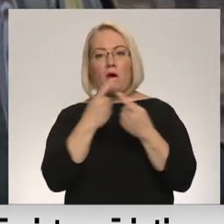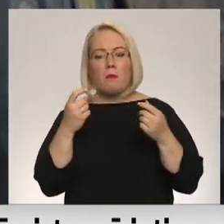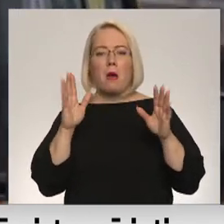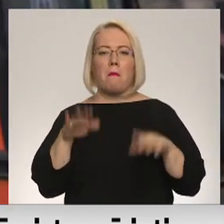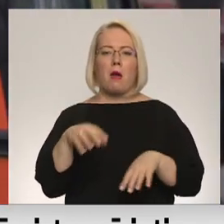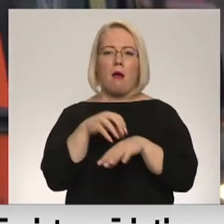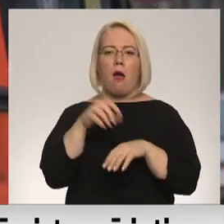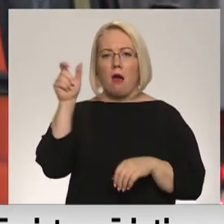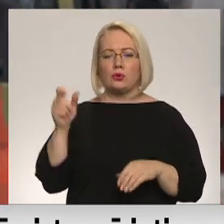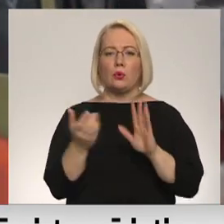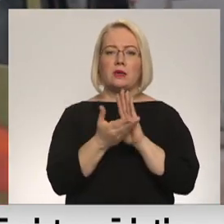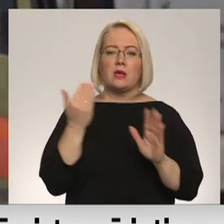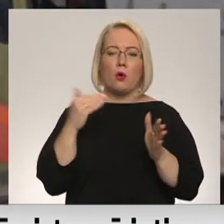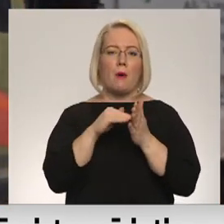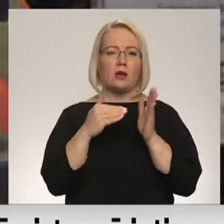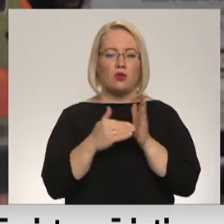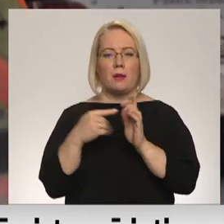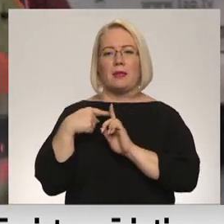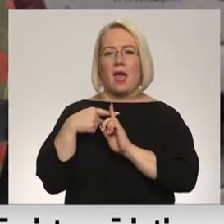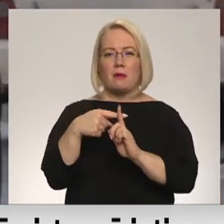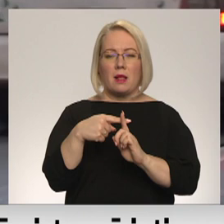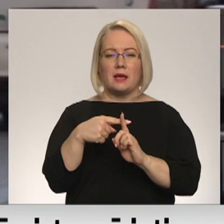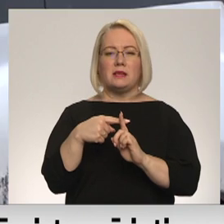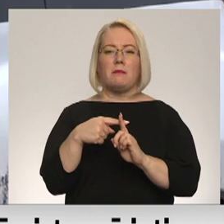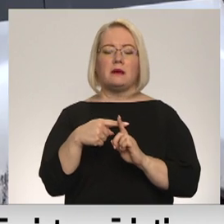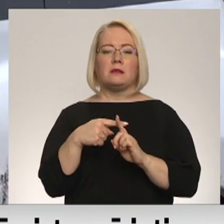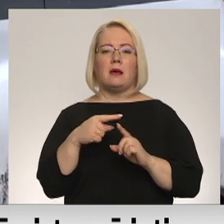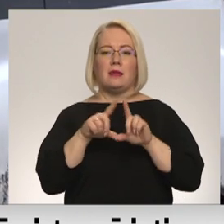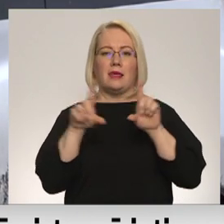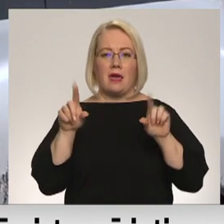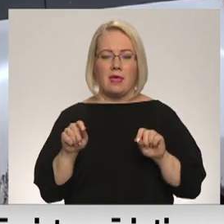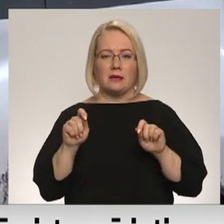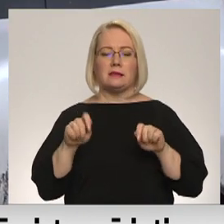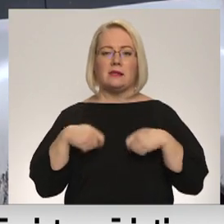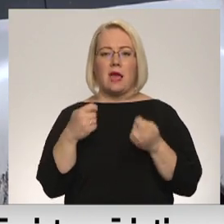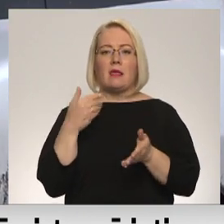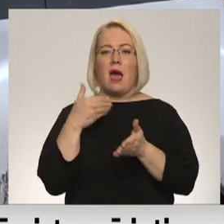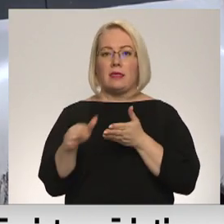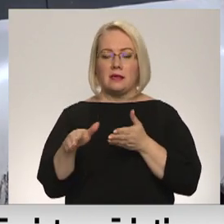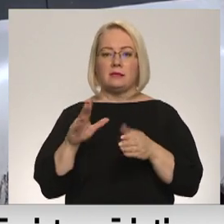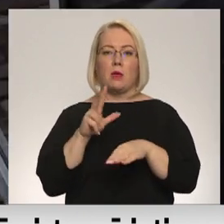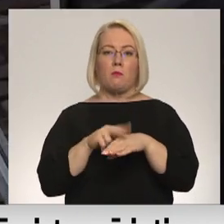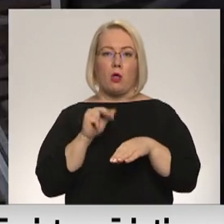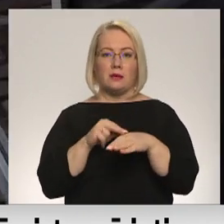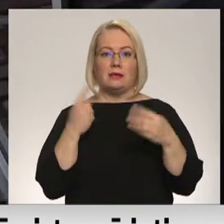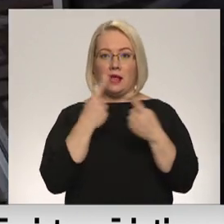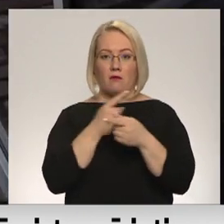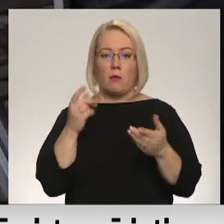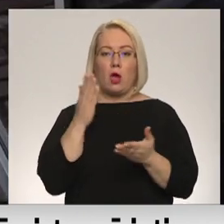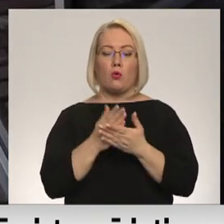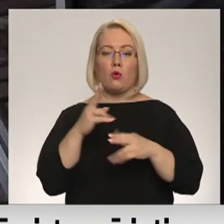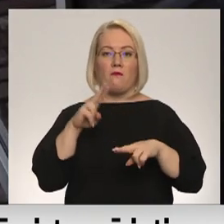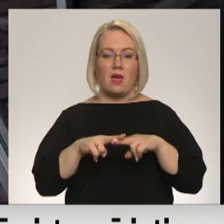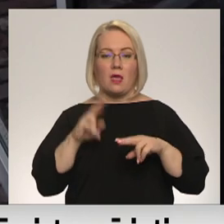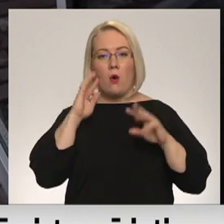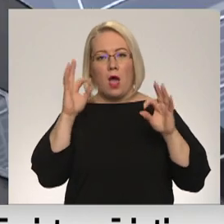mediķu izsaukumu apstākļiem neatliekamās medicīniskās palīdzības dienests mums sniegt atteicās. Savukārt policija informē, ka notikuma vietā uz